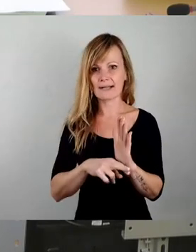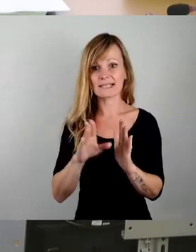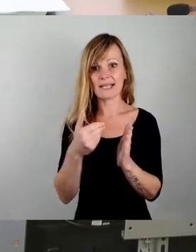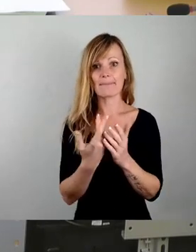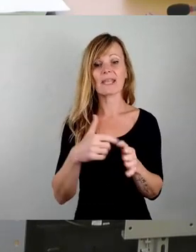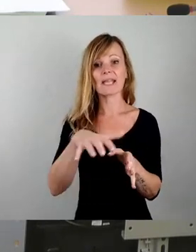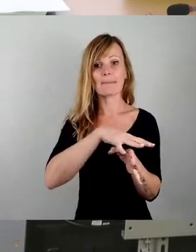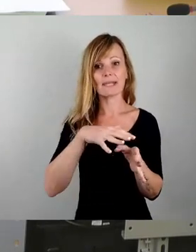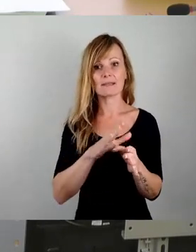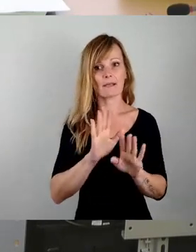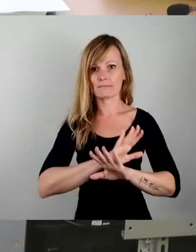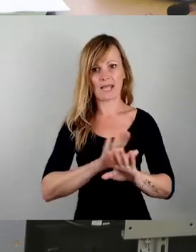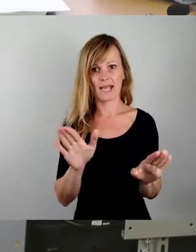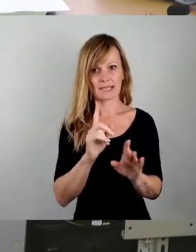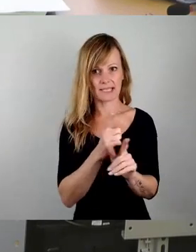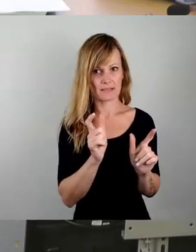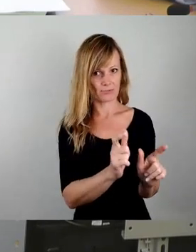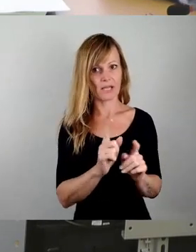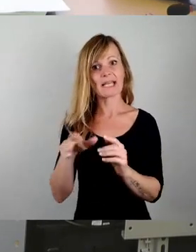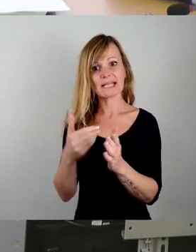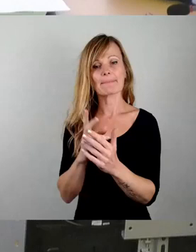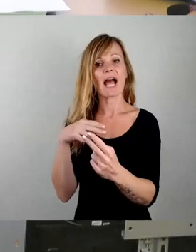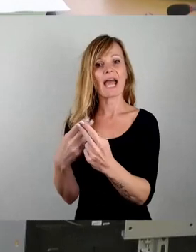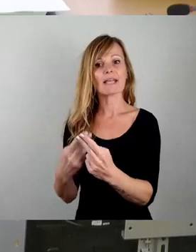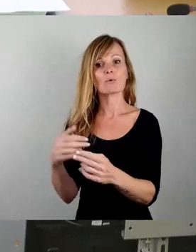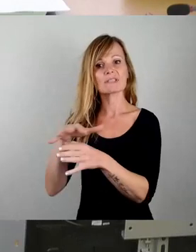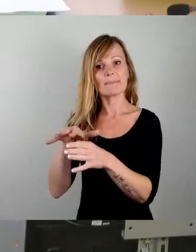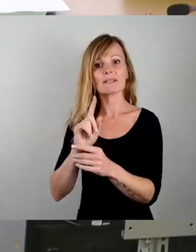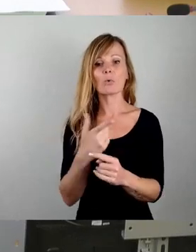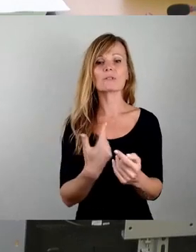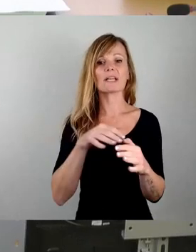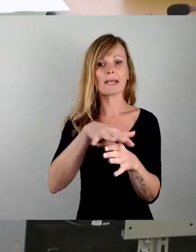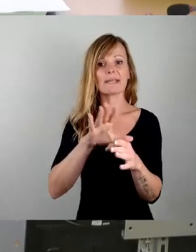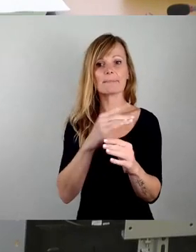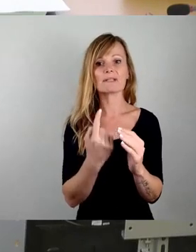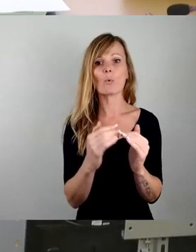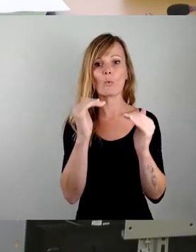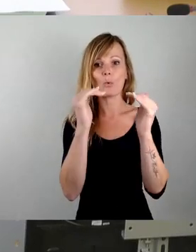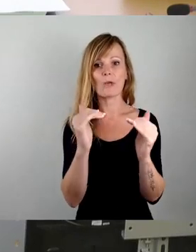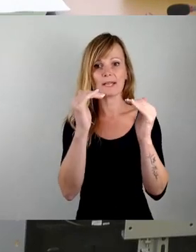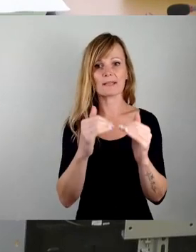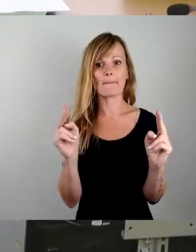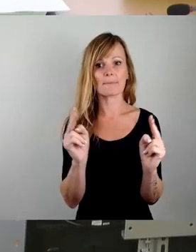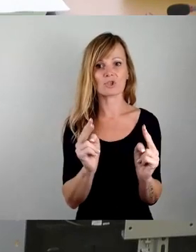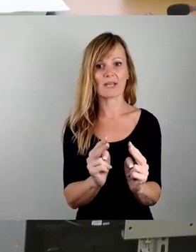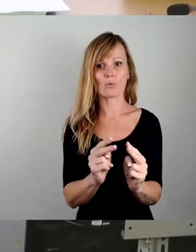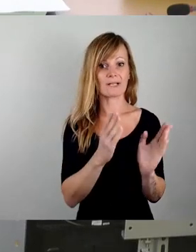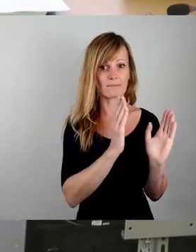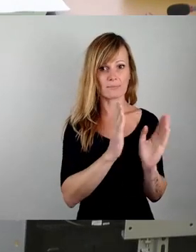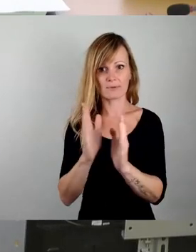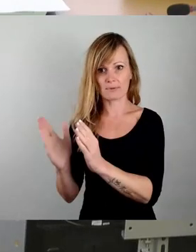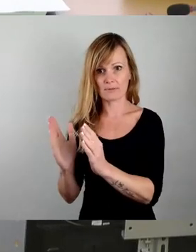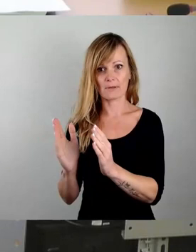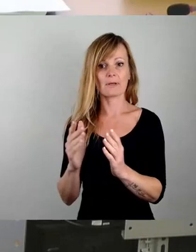es gibt Eignungsgebiete und es gibt Gebiete mit Höhenbeschränkungen. Und glaube, das ist eine sehr gute Differenzierung, die hier vorgenommen wurde. Ich will nochmal